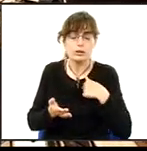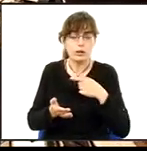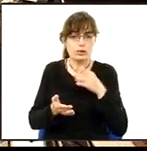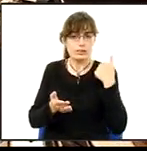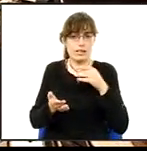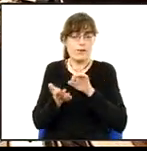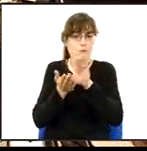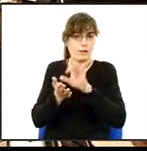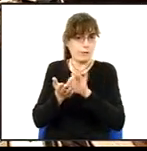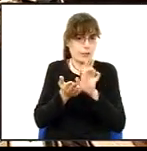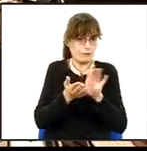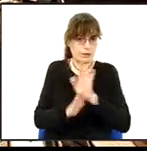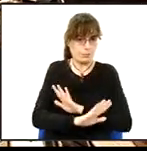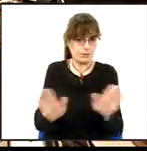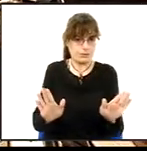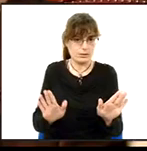Mentre ells utilitzin... No,